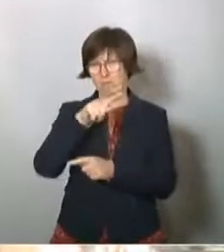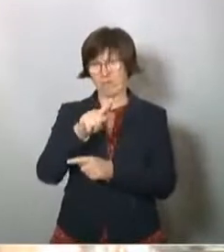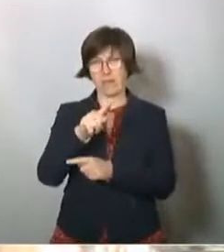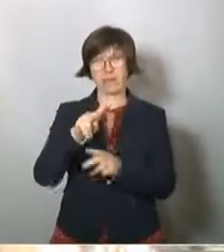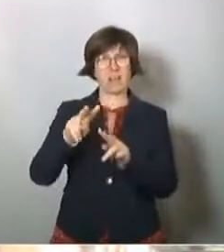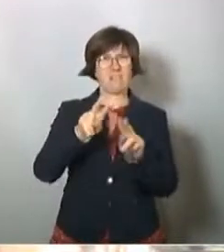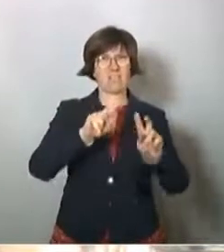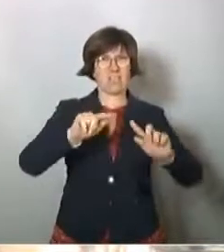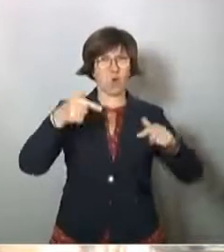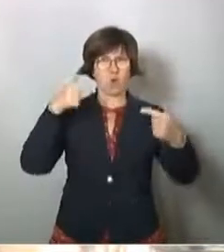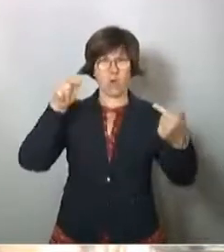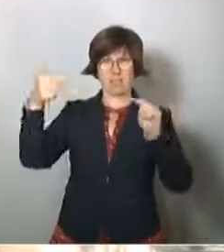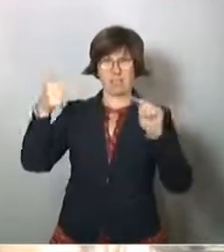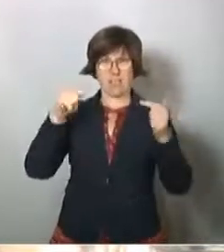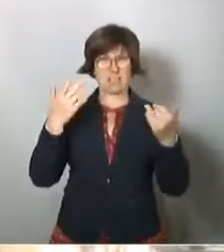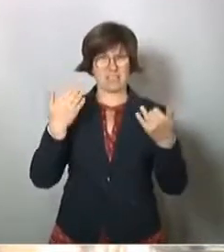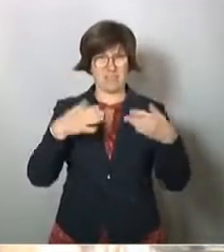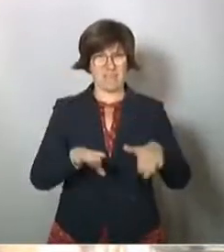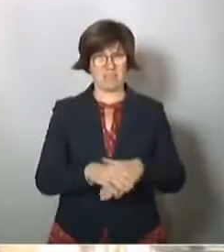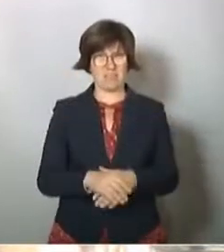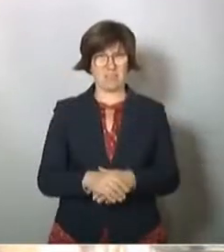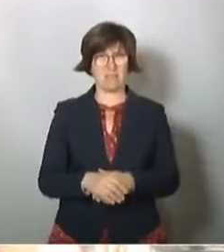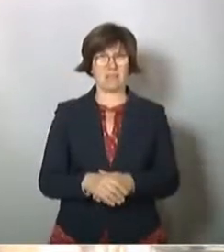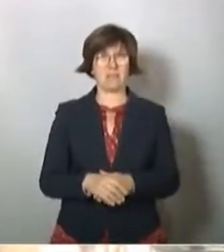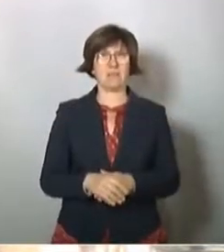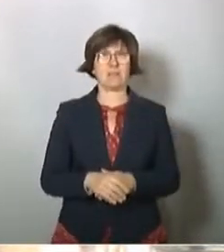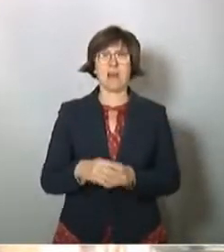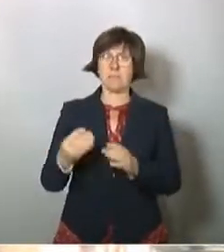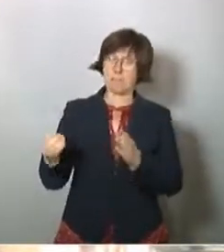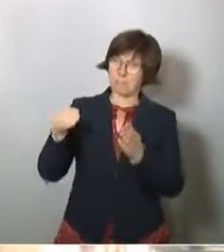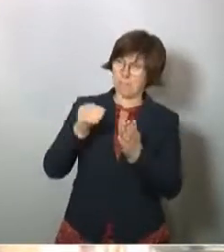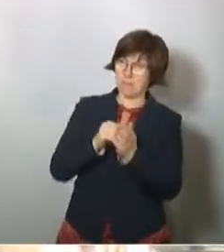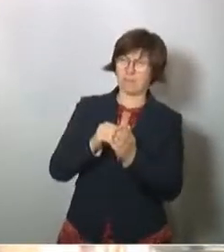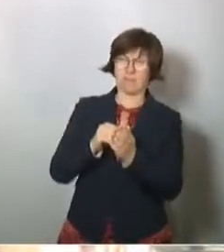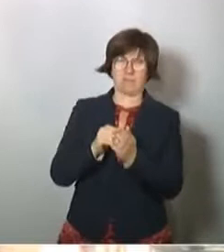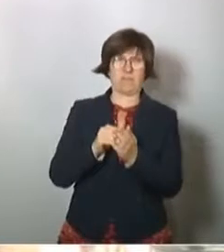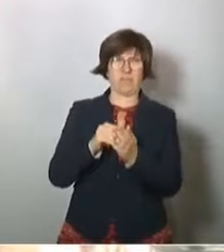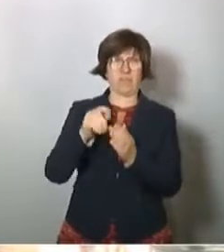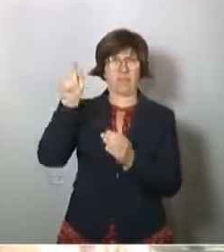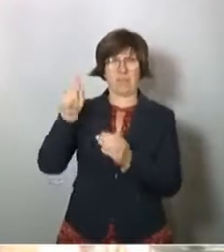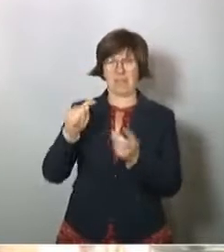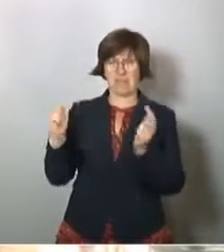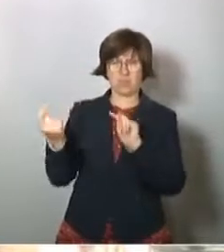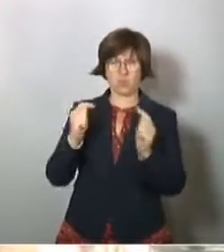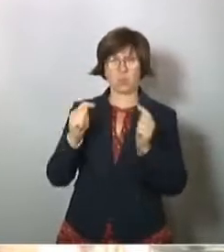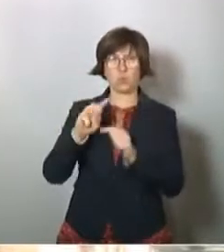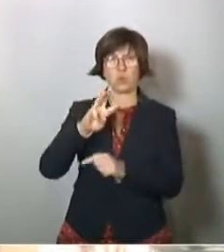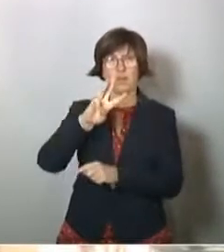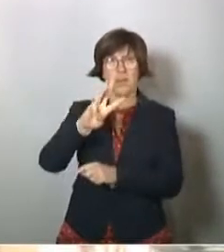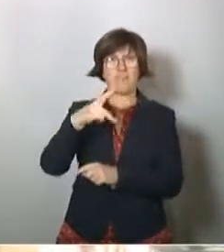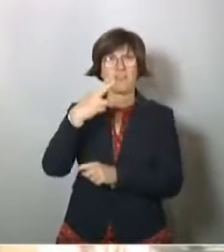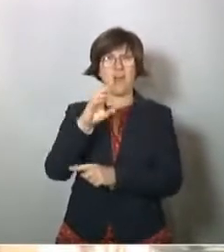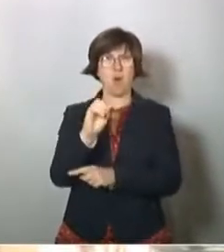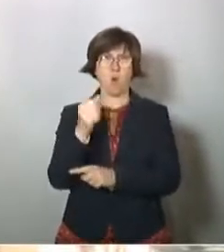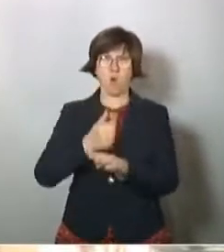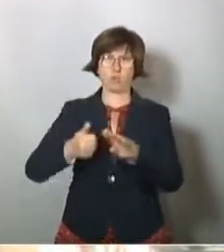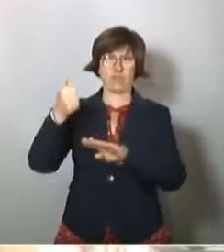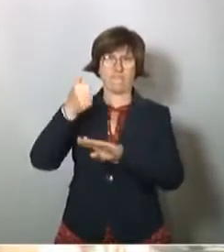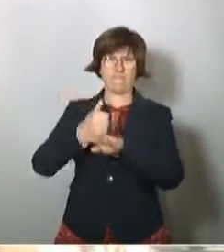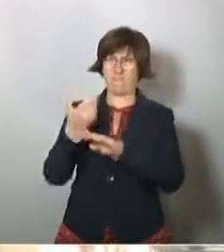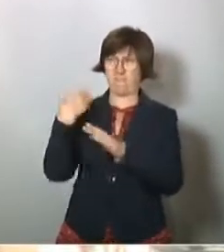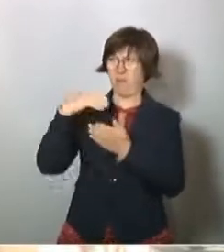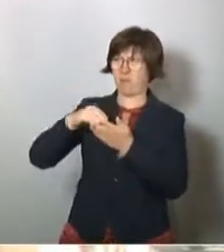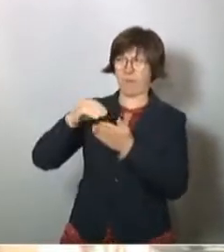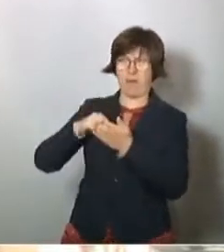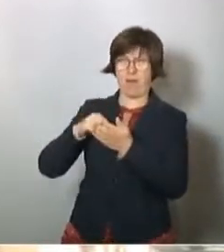per Videokonferenz auch, ist in Beisein und mit der Diskussion mit dem WHO-Chef geführt